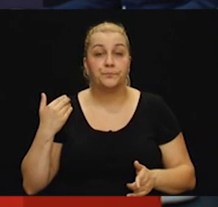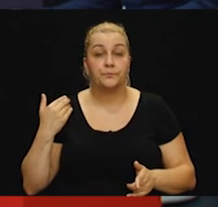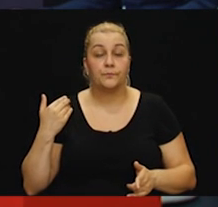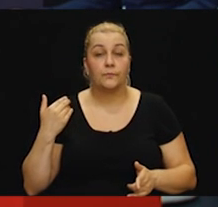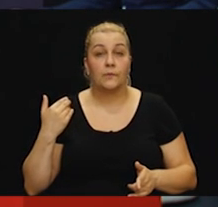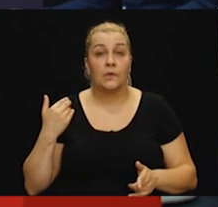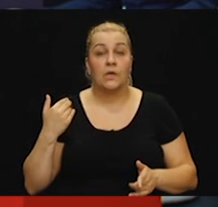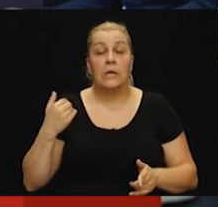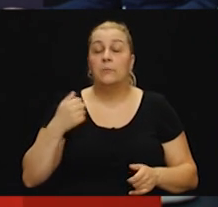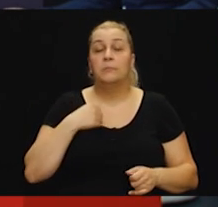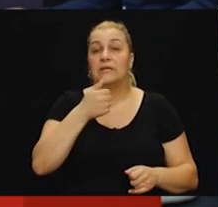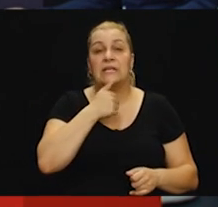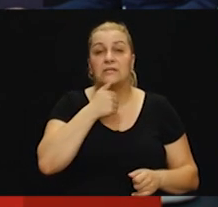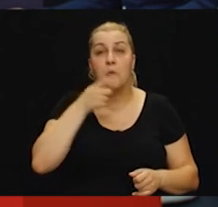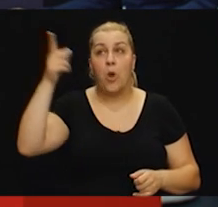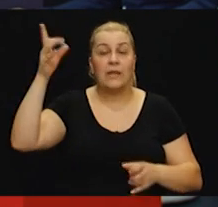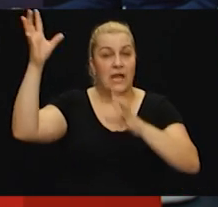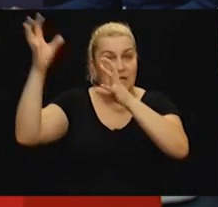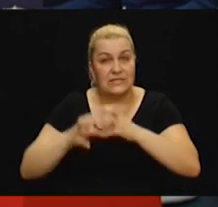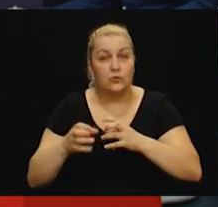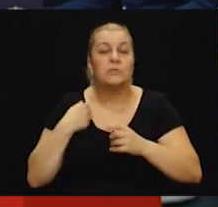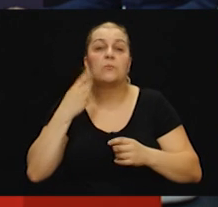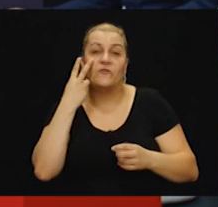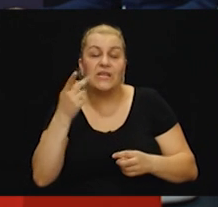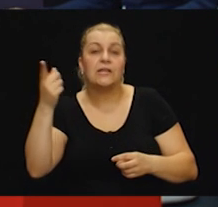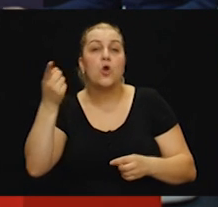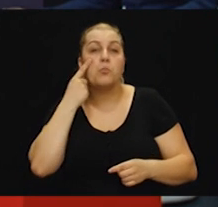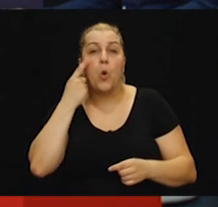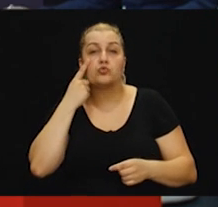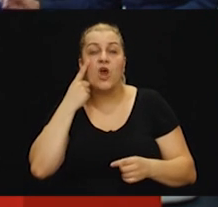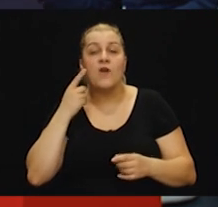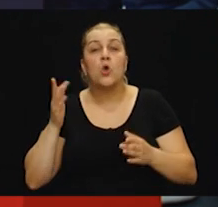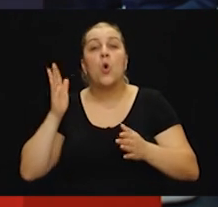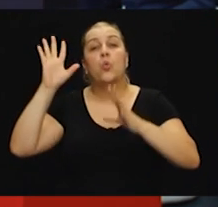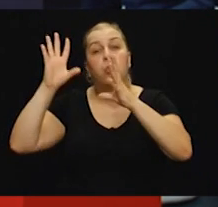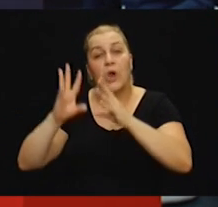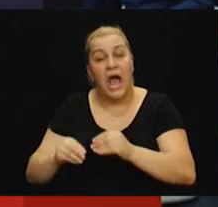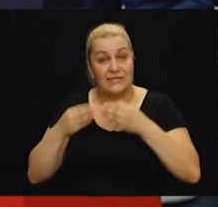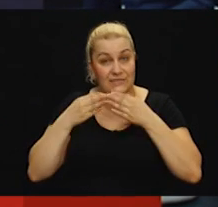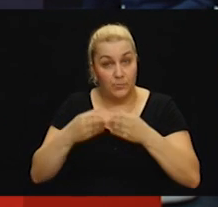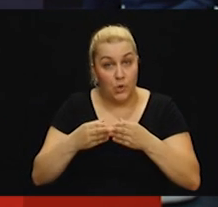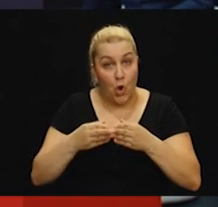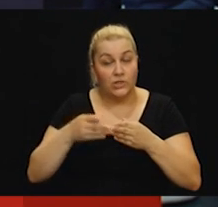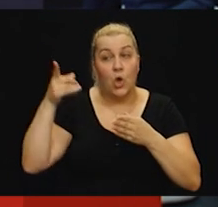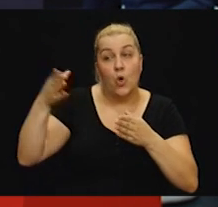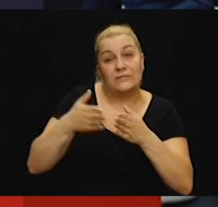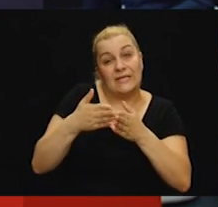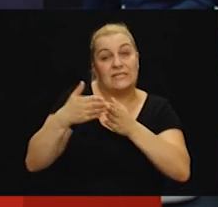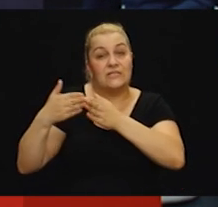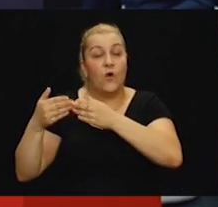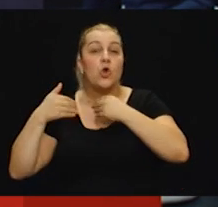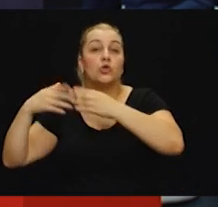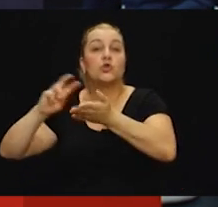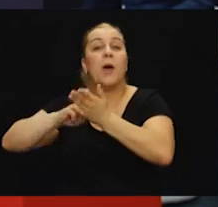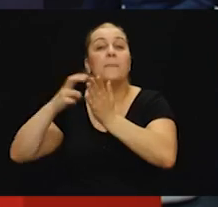nismo ga mogli skiniti, vidjeli smo da pokušavaju ugasiti brod, brod se izdvoja još prema tehničkoj uradnji